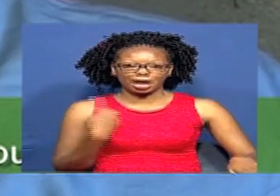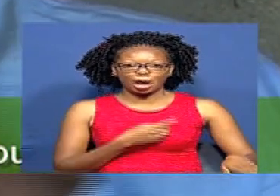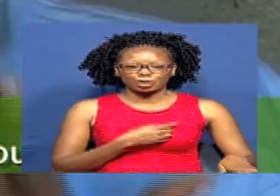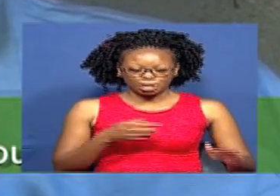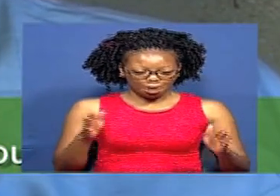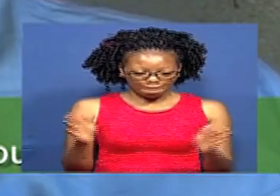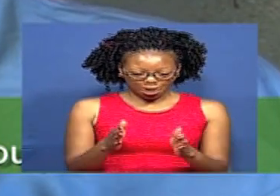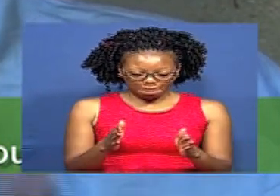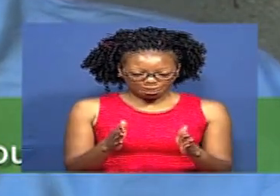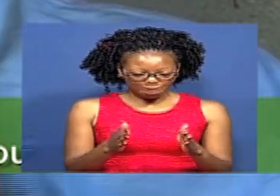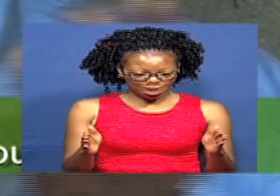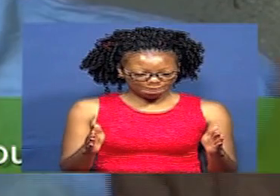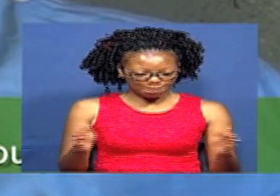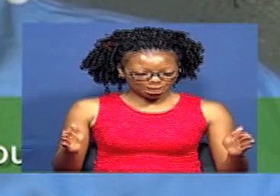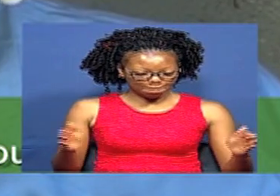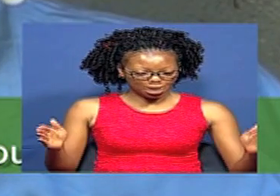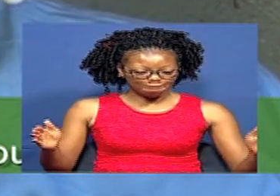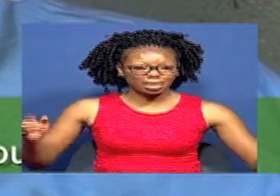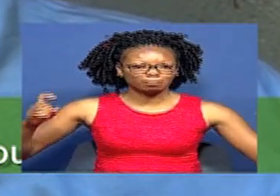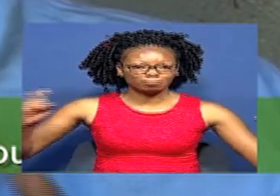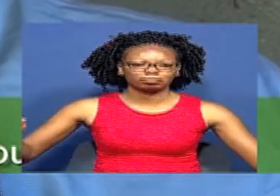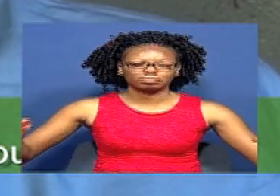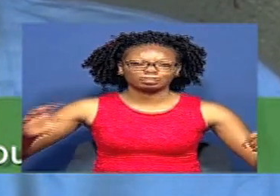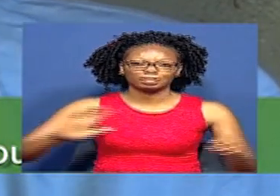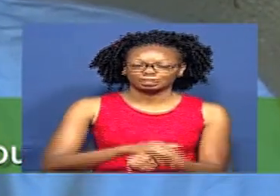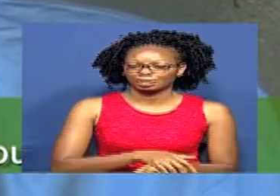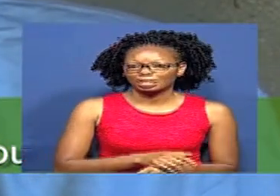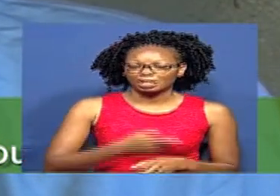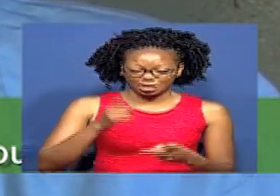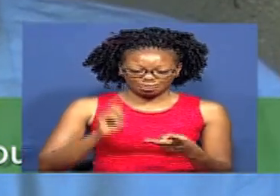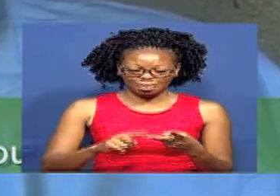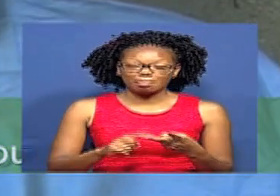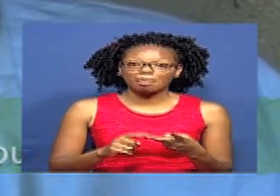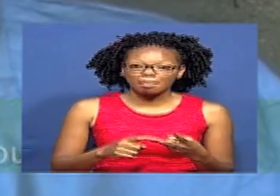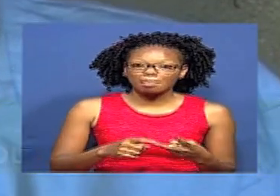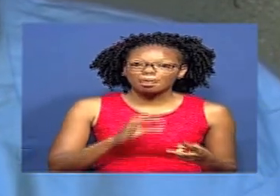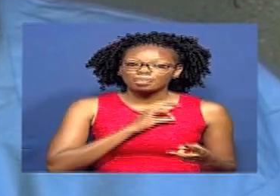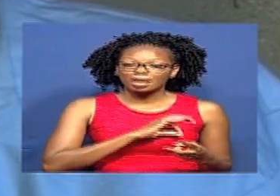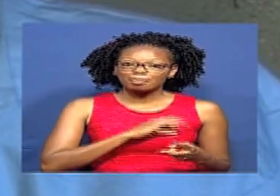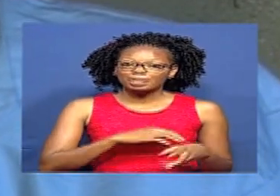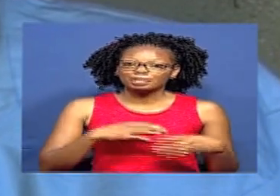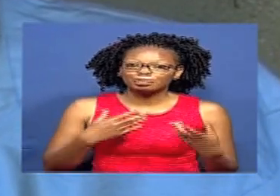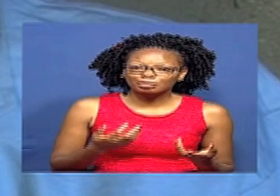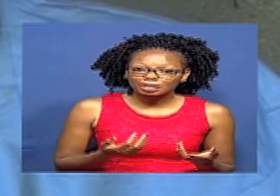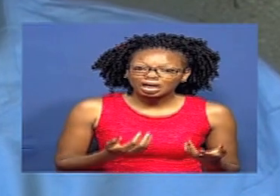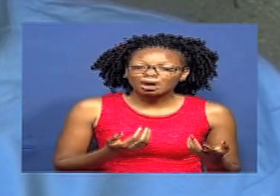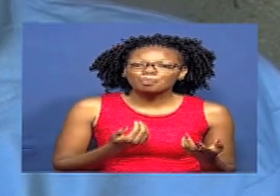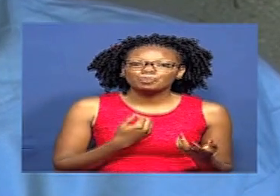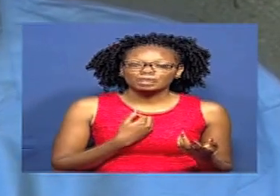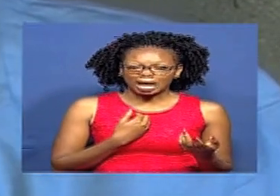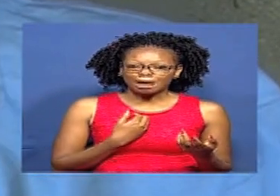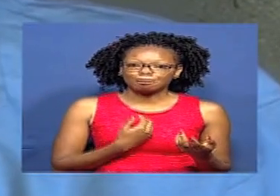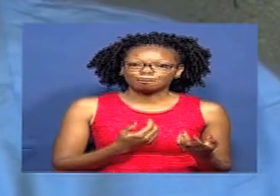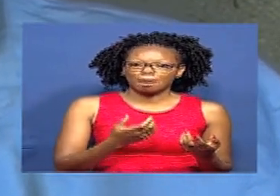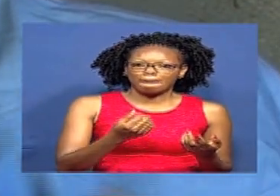zikawa tumeongeza, ikawa ni mingi Kitu chapili, tukaona tumejuezesha kuueka